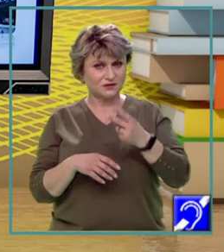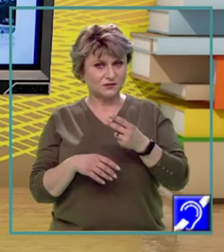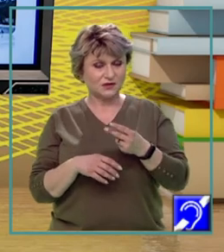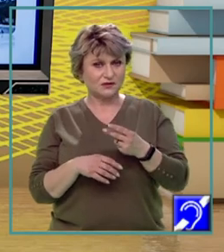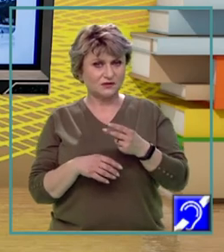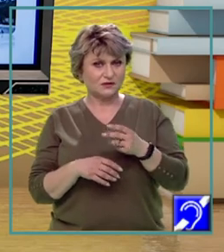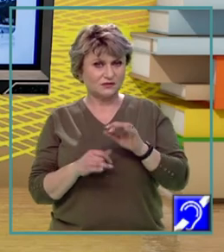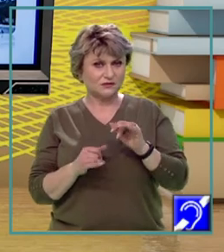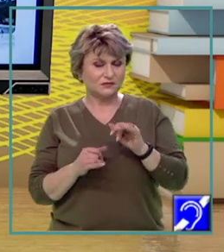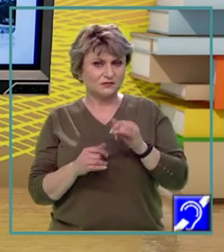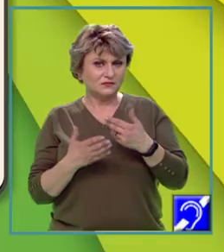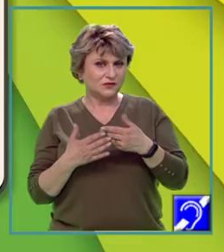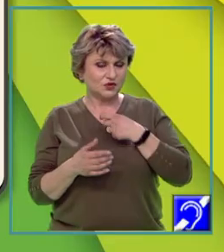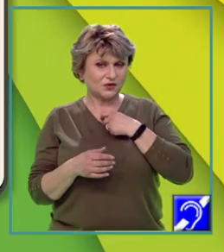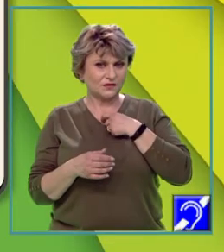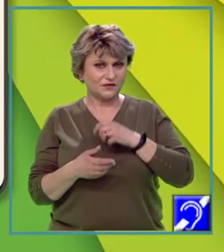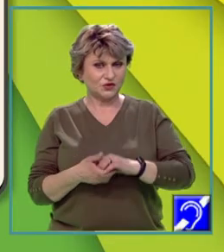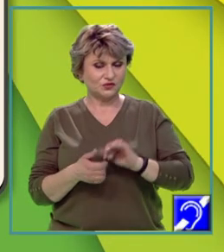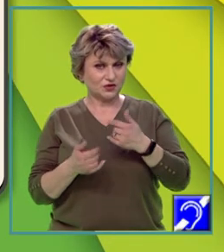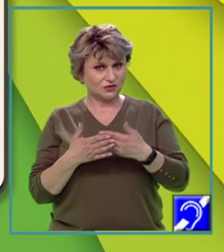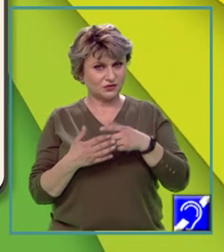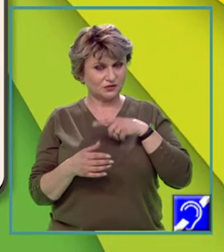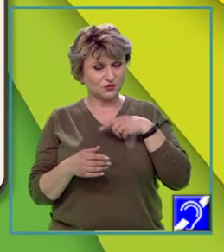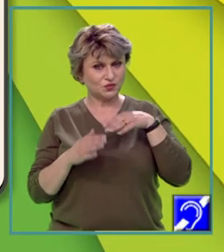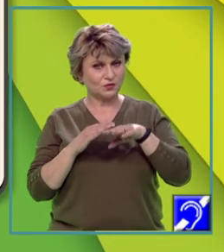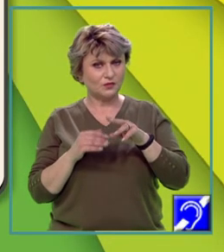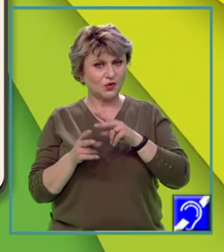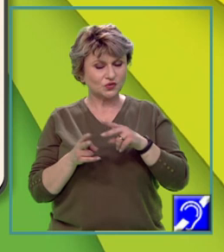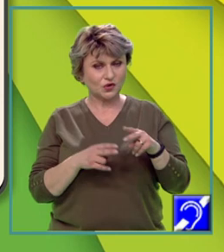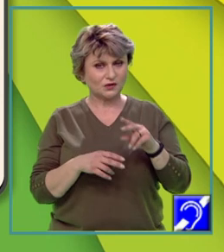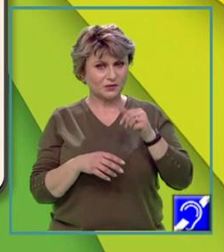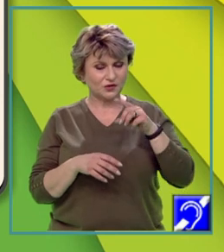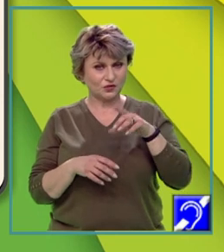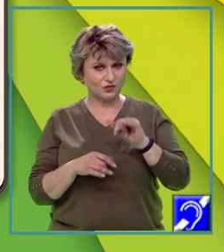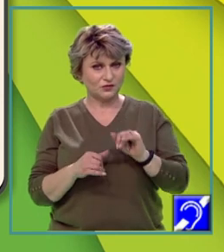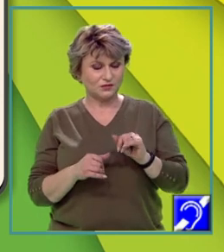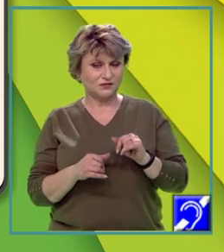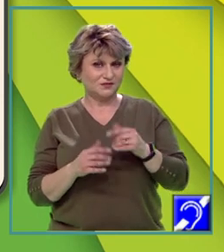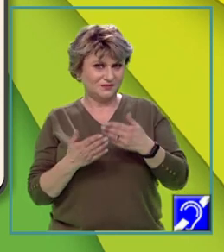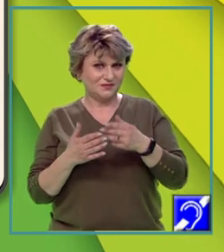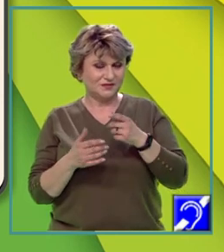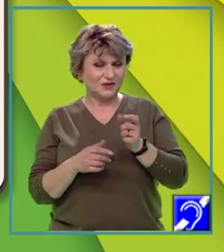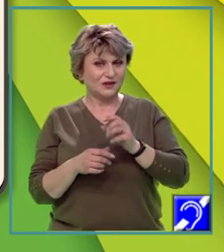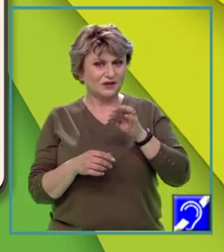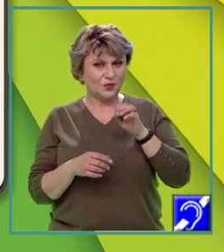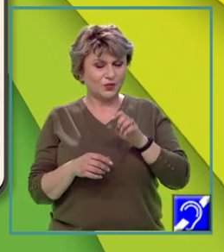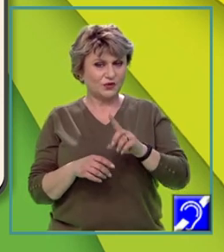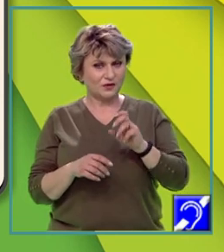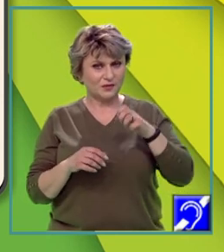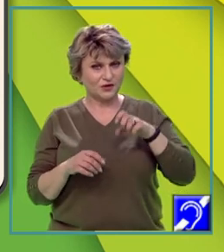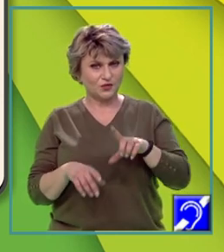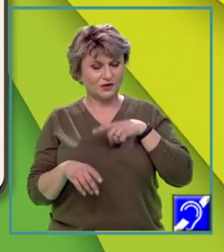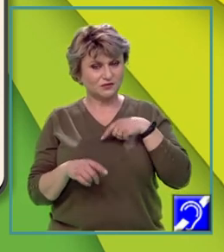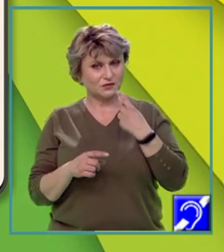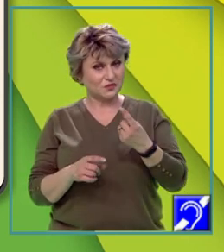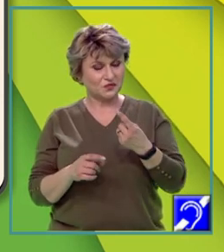peisajele geografice. Acestea sunt subordonate mediului. Între tipul de mediu și tipul de peisaj, există